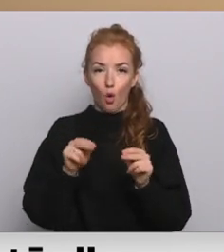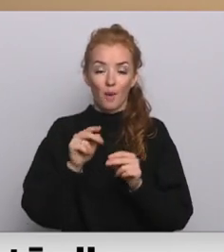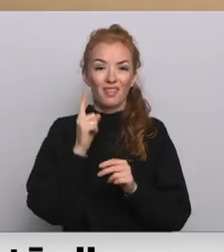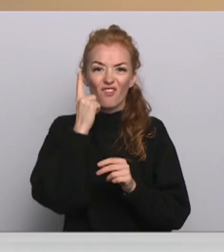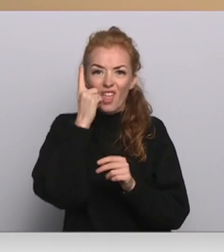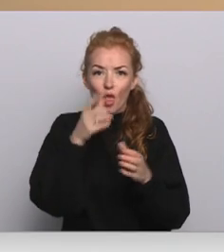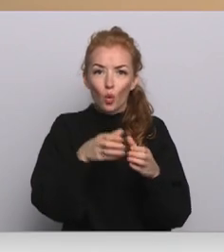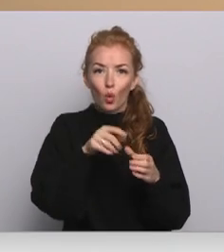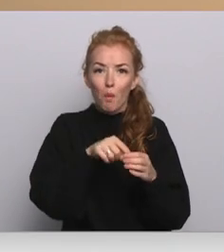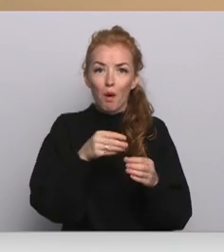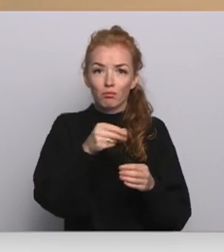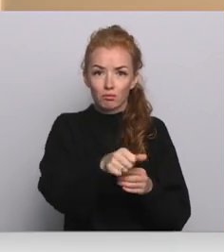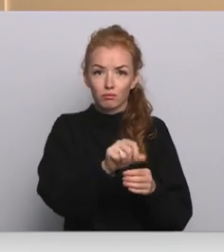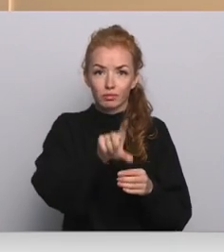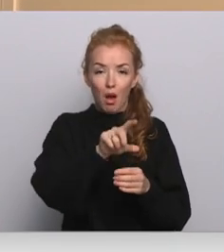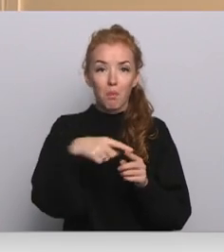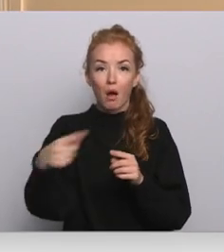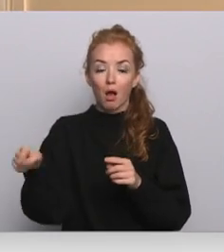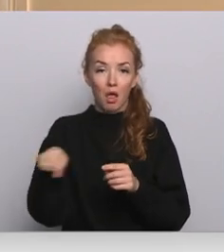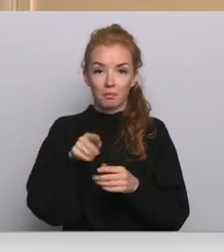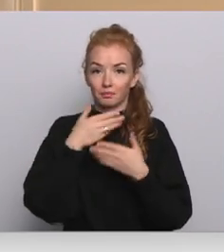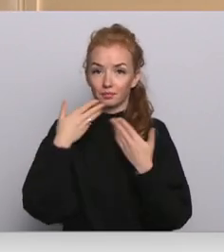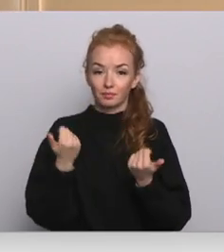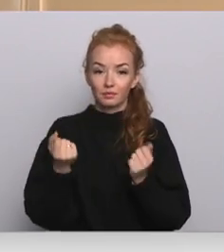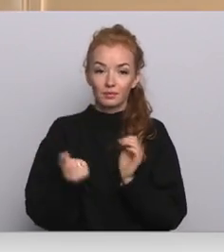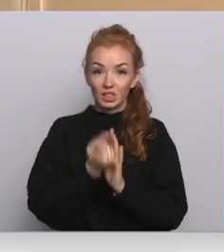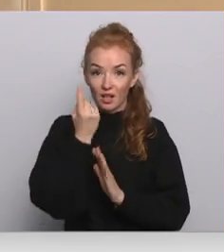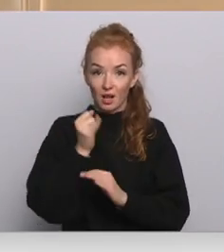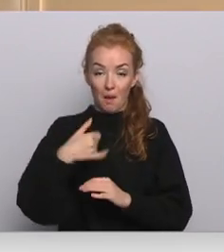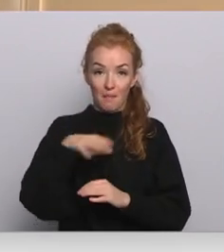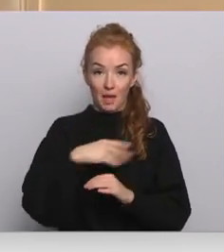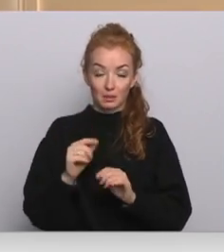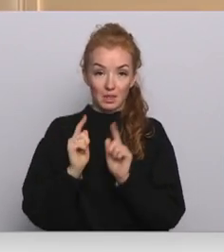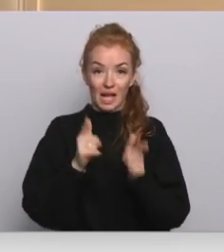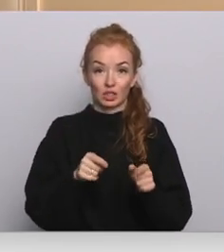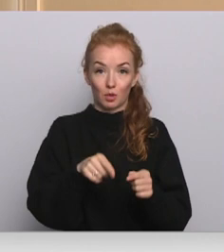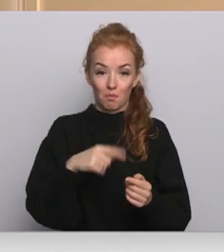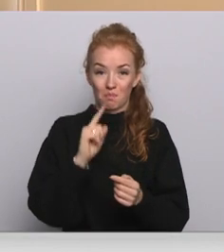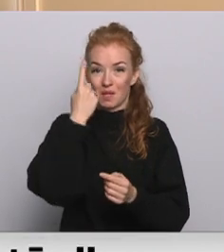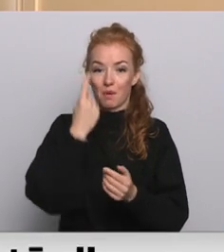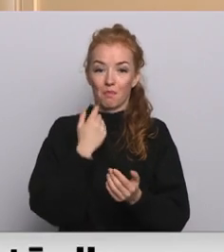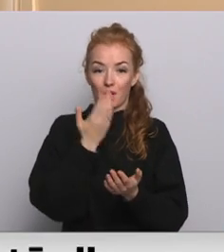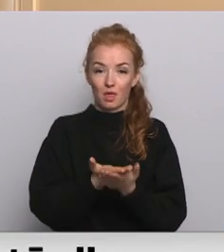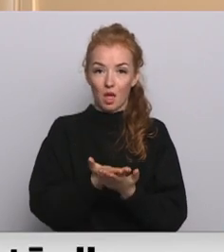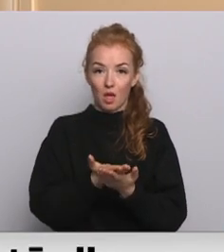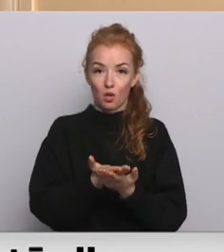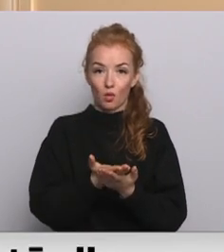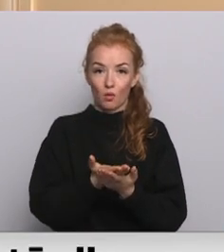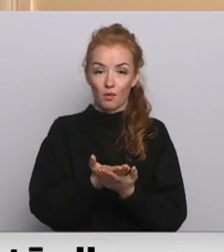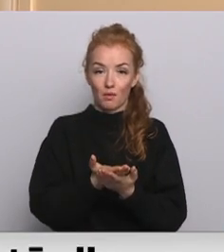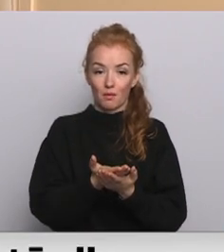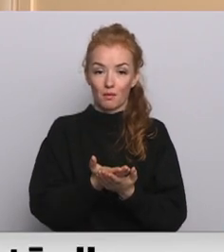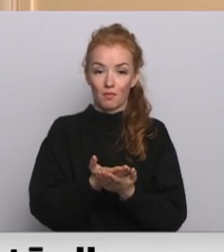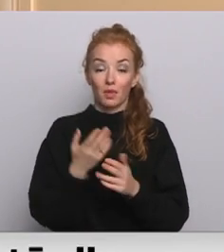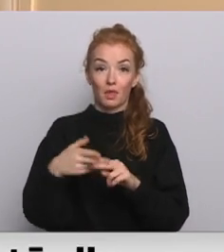viena, un tas, ne, tā tad sanāk tā, ja mēs tam piekristu šim pirmajam pašam piedāvājumam. Tāpēc vismaz daļai arī citiem.